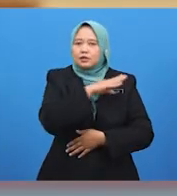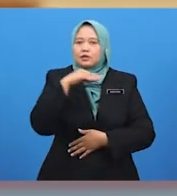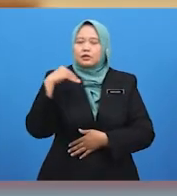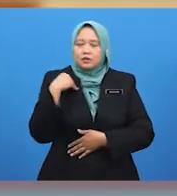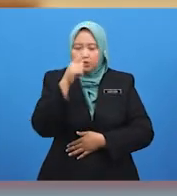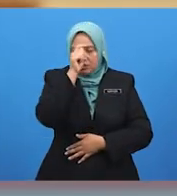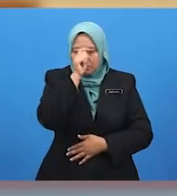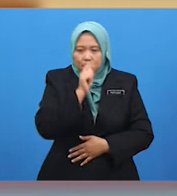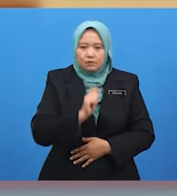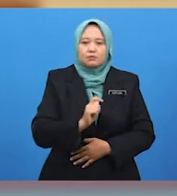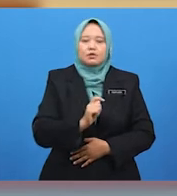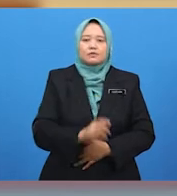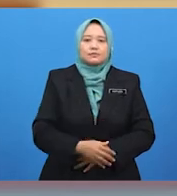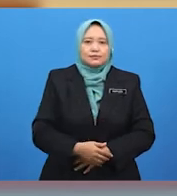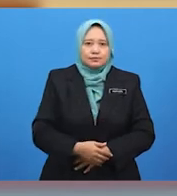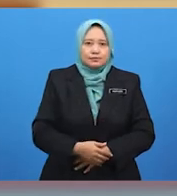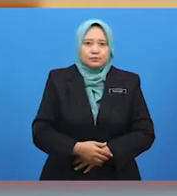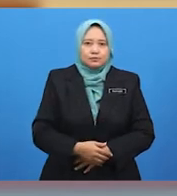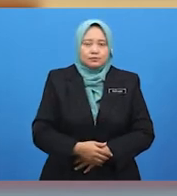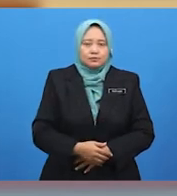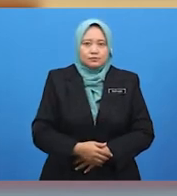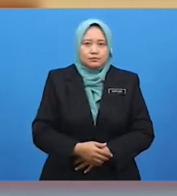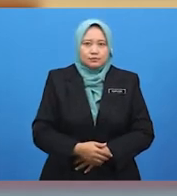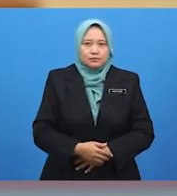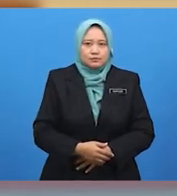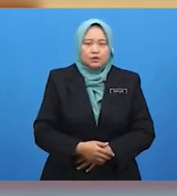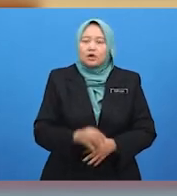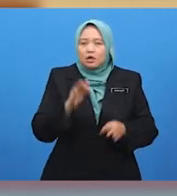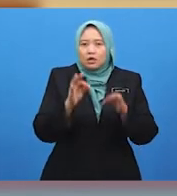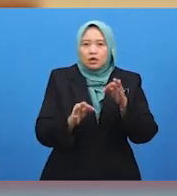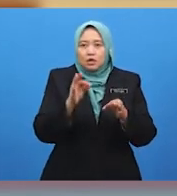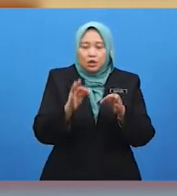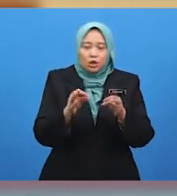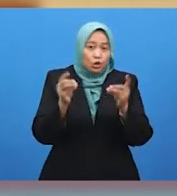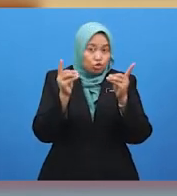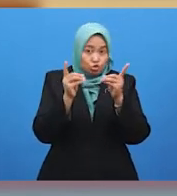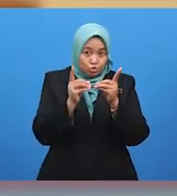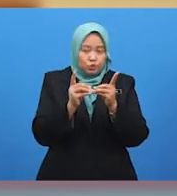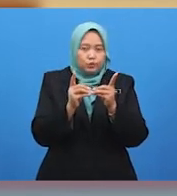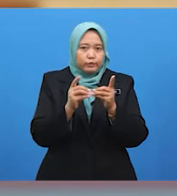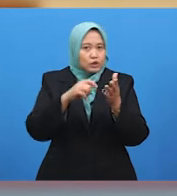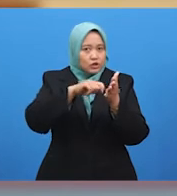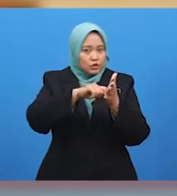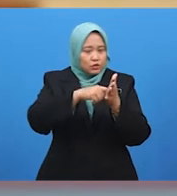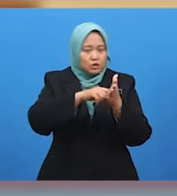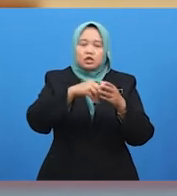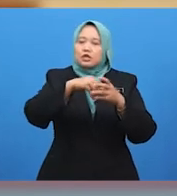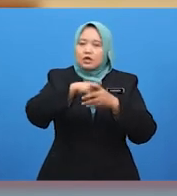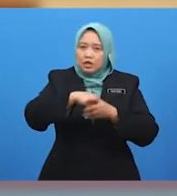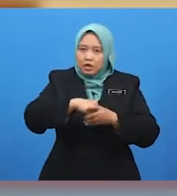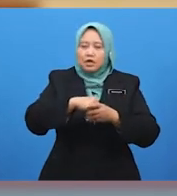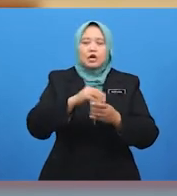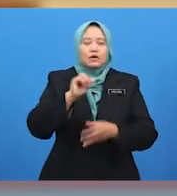Jelas jawapan kamu tadi. Murid-murid, kalau terjumpa kata kunci ini dalam soalan, maka